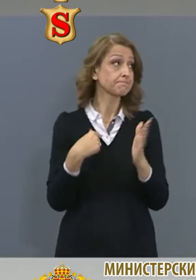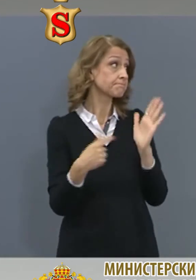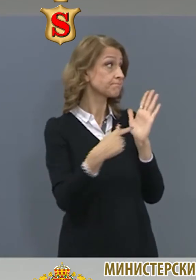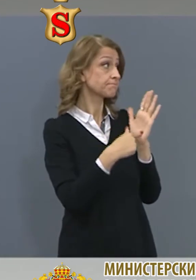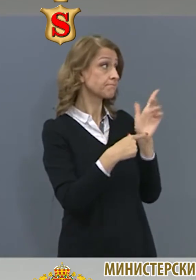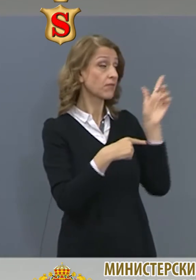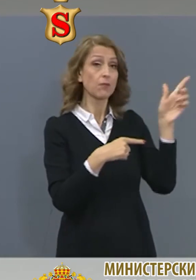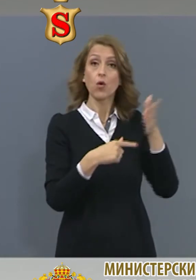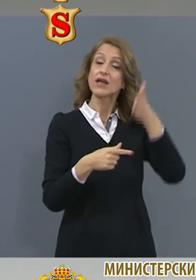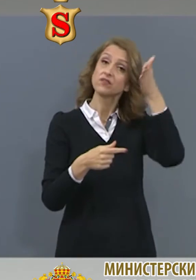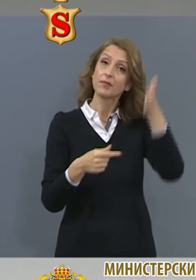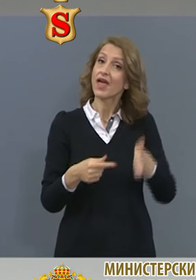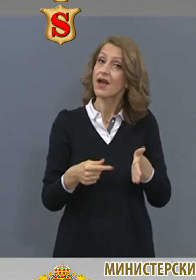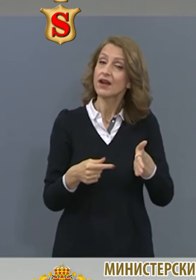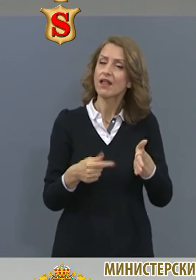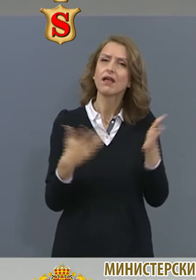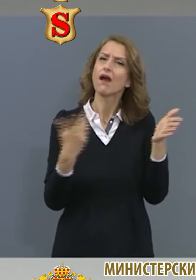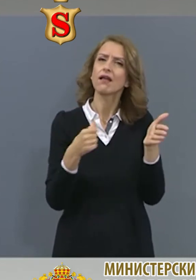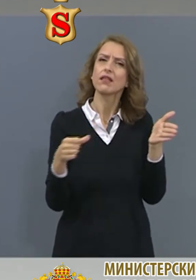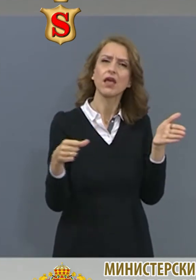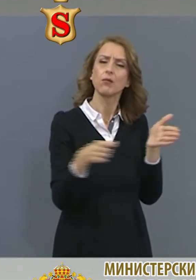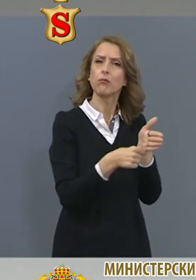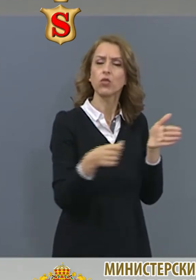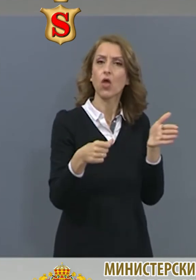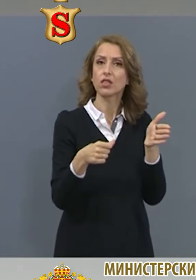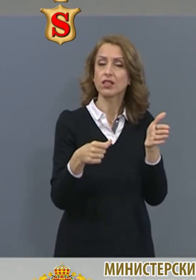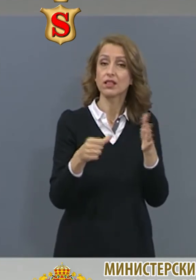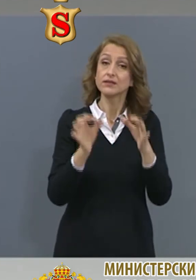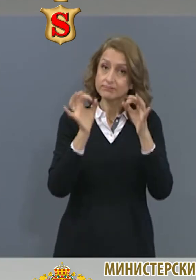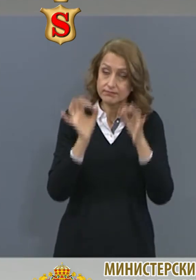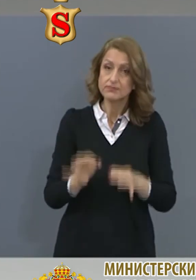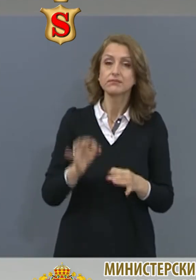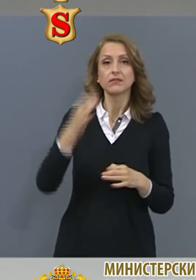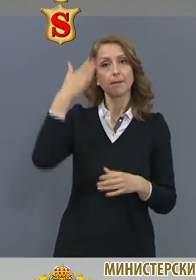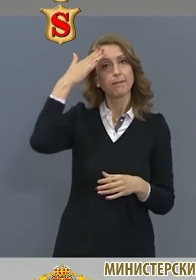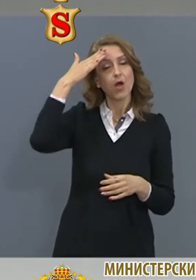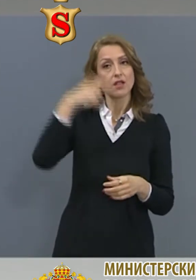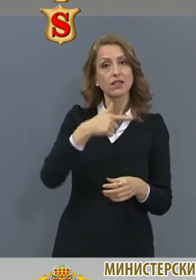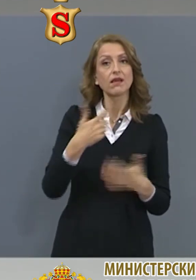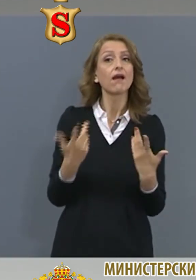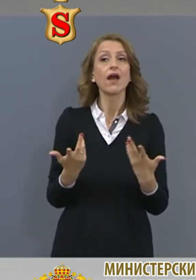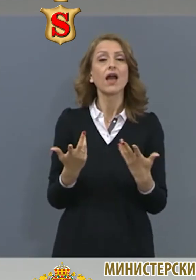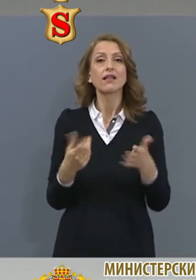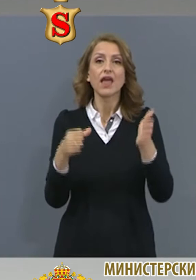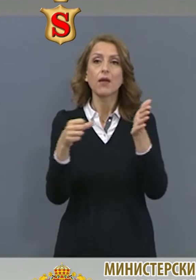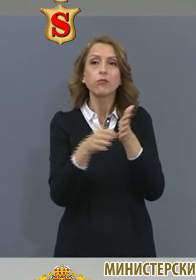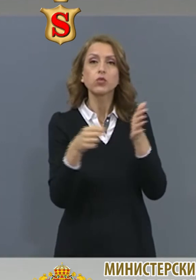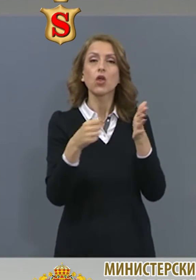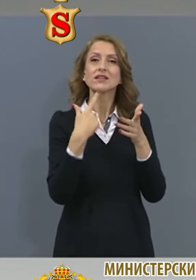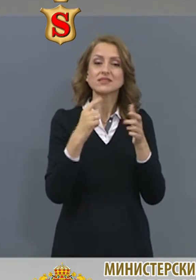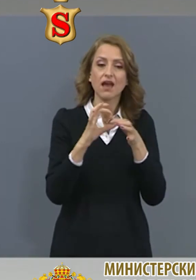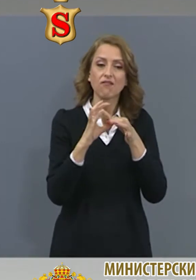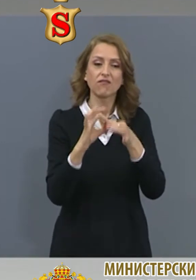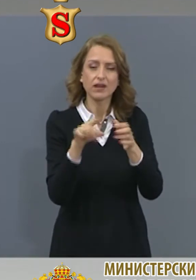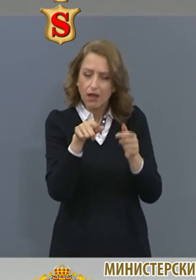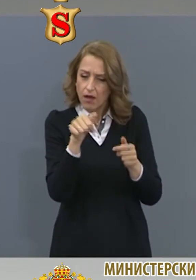екрана къде е линкът, бутонът над стиските за заболели, починели, изликовани, къде е бутонът за връзка